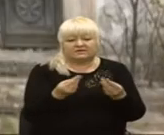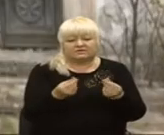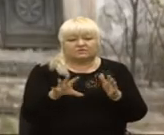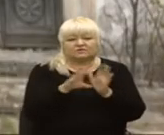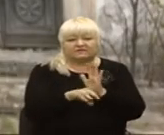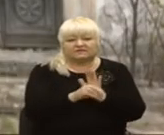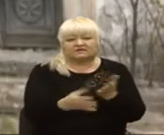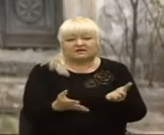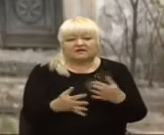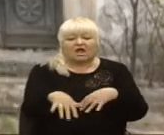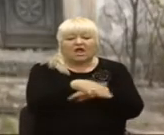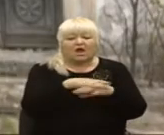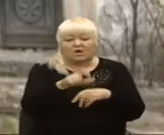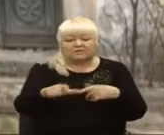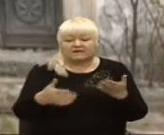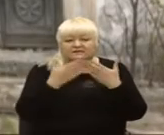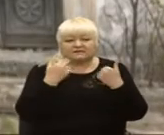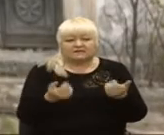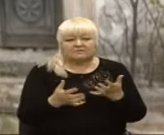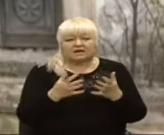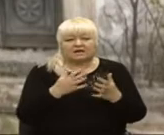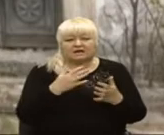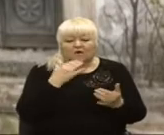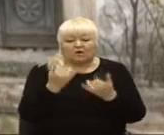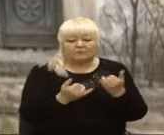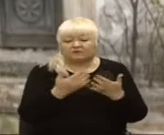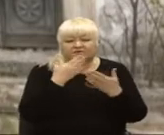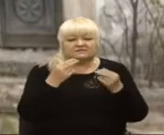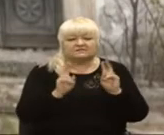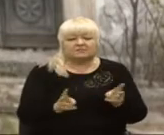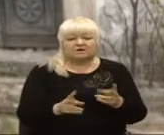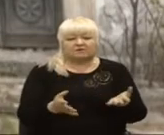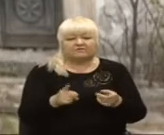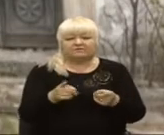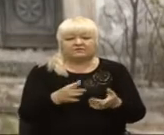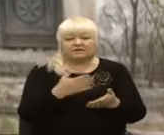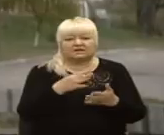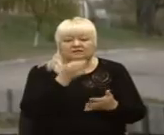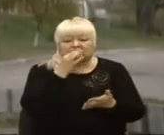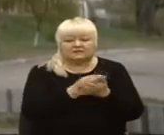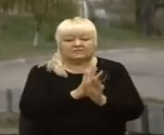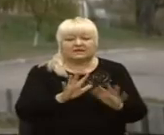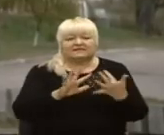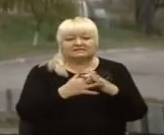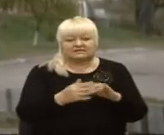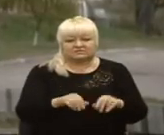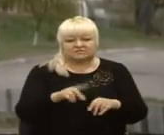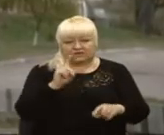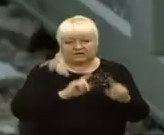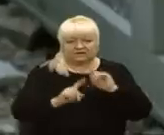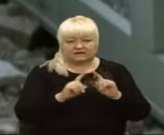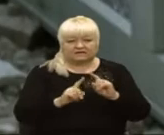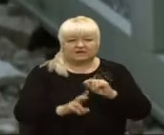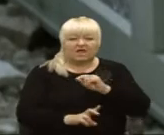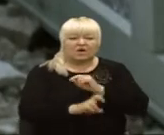годишній громади нема, упікуватись нема кому, воно не перебуває на балансі сільської ради. Костел Успіння Пресвятої